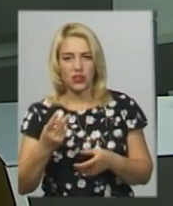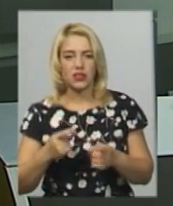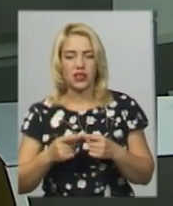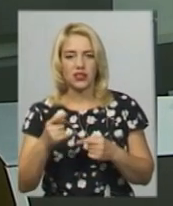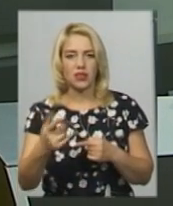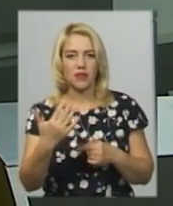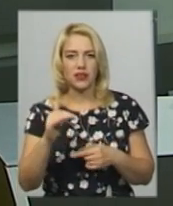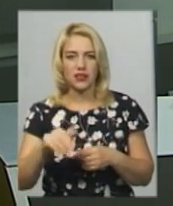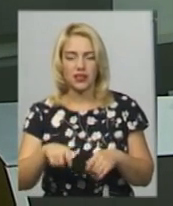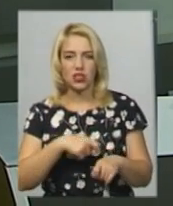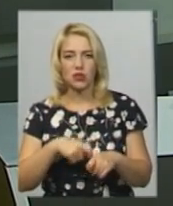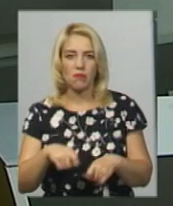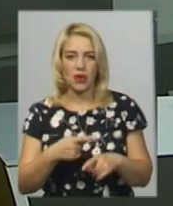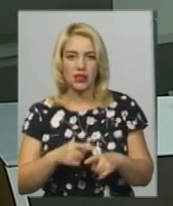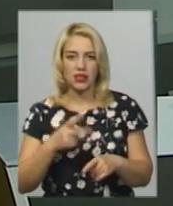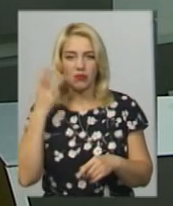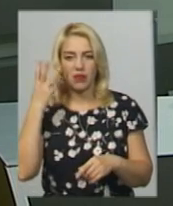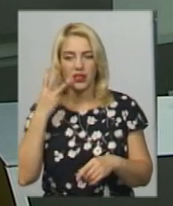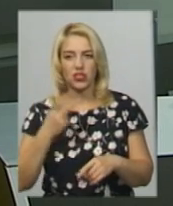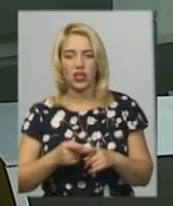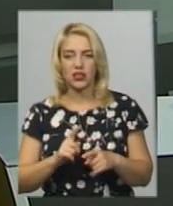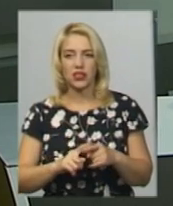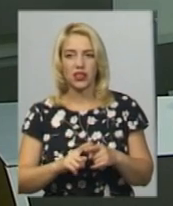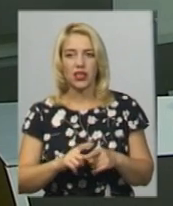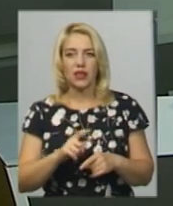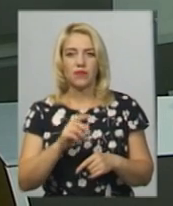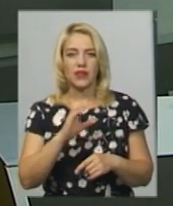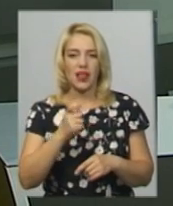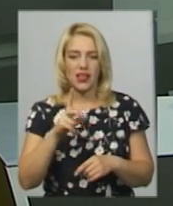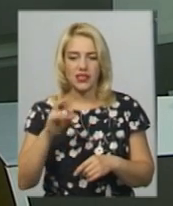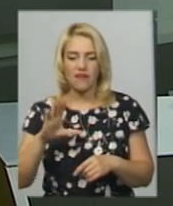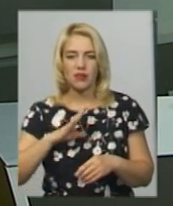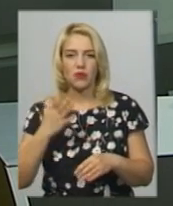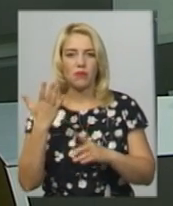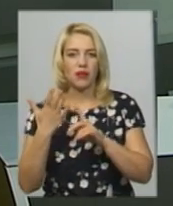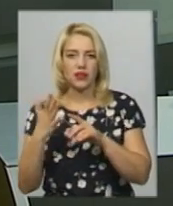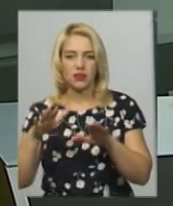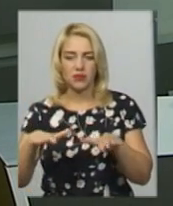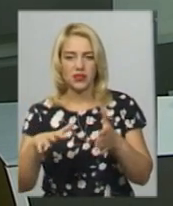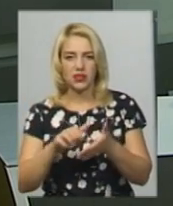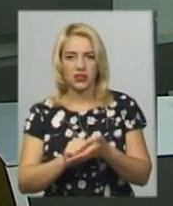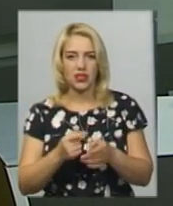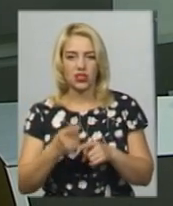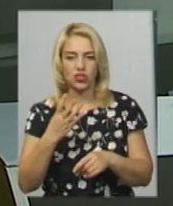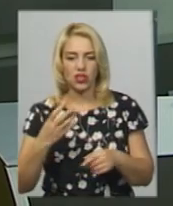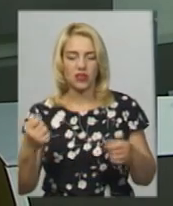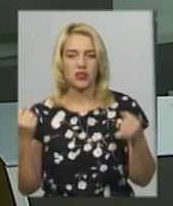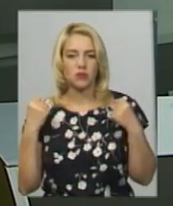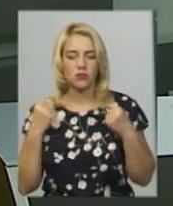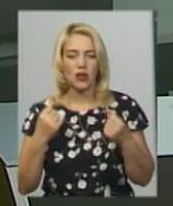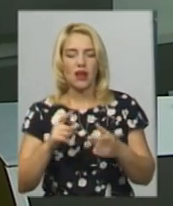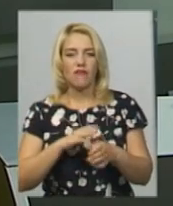метрів. Хмельничанки Ірина Кушнір та Єлизавета Магріані були п'ятими. Четверо спортсменів виконали норматив майстрів спорту